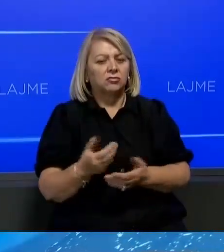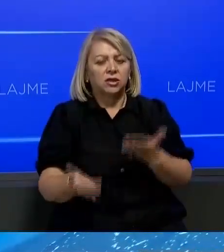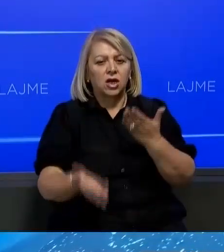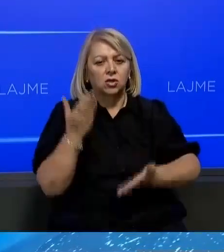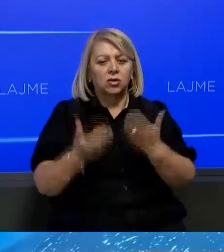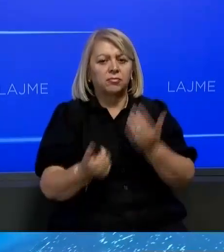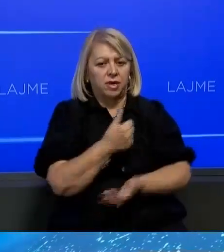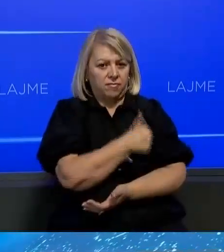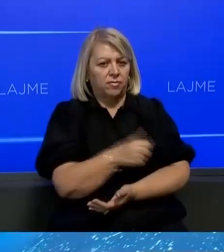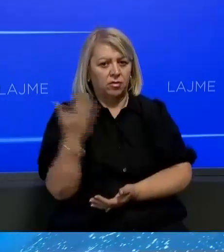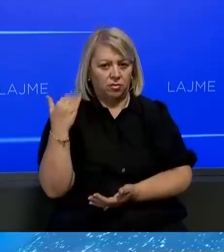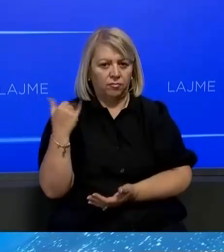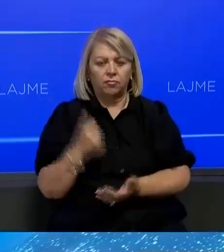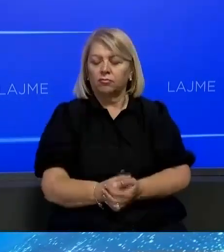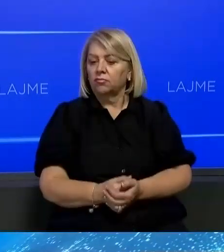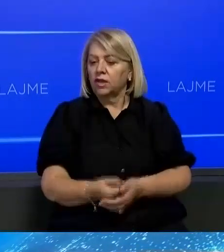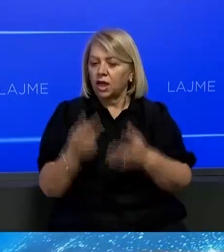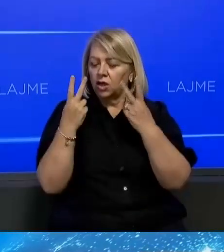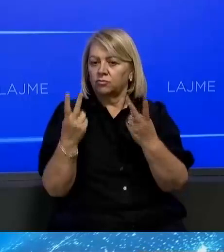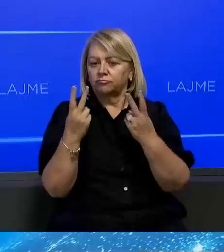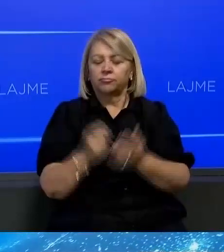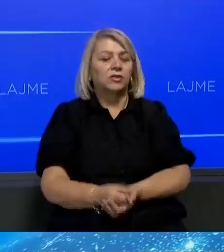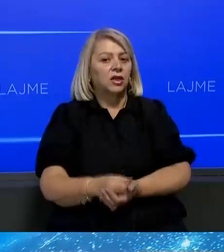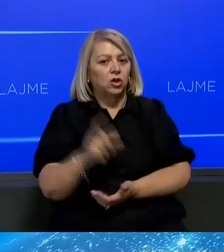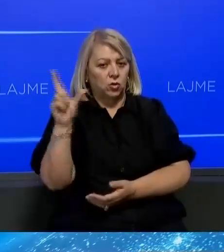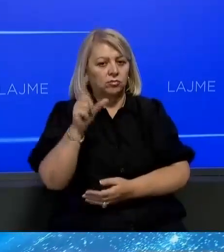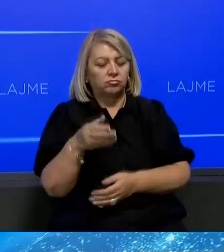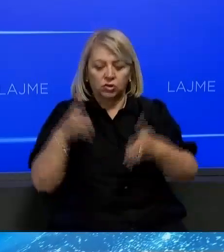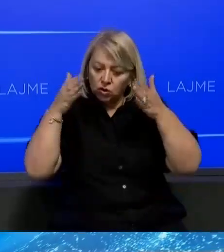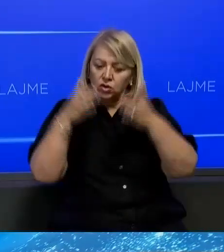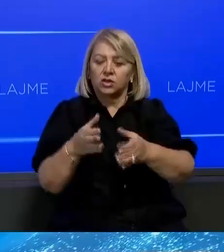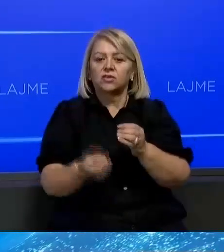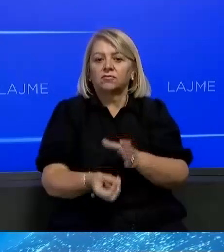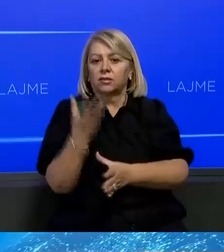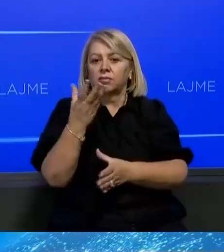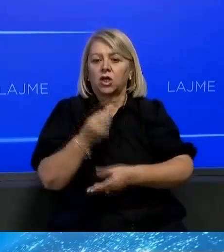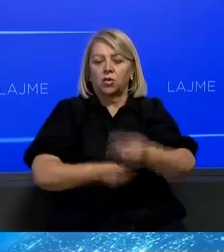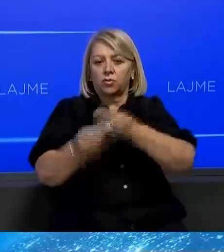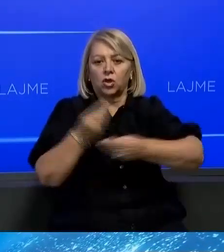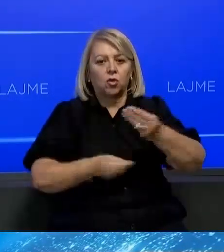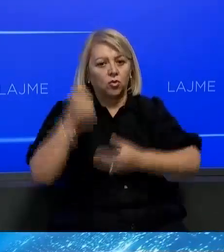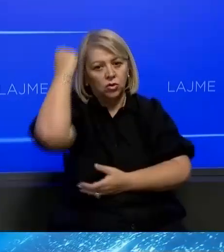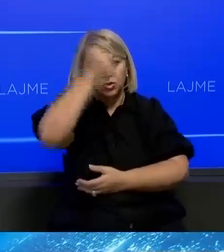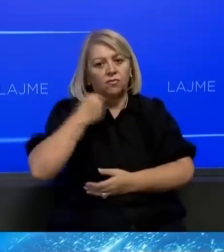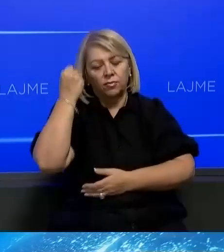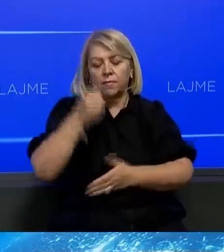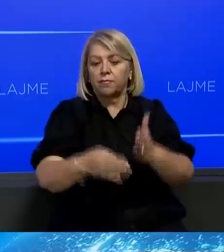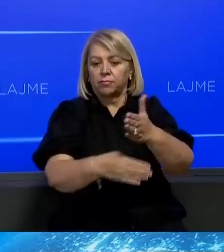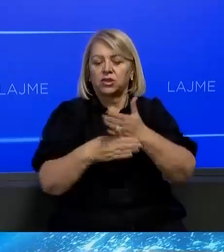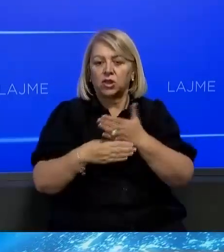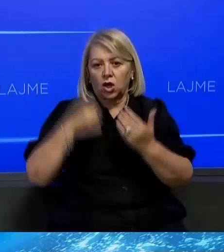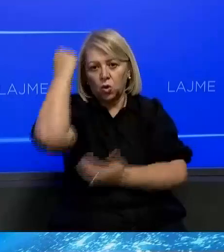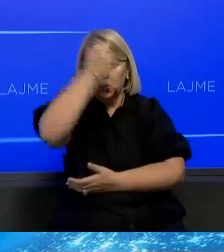theksën rëndësit që Luksemburgi i kushtëtën në shvillimi social dhe ekonomik të Kosovës në mështetje son për